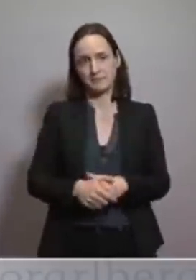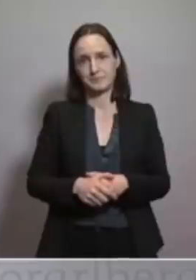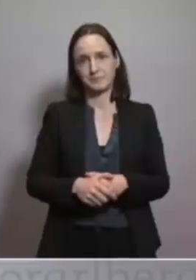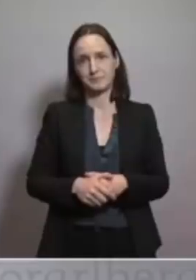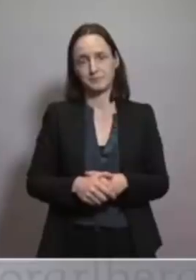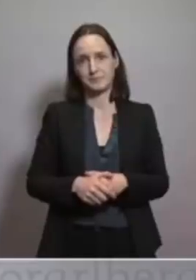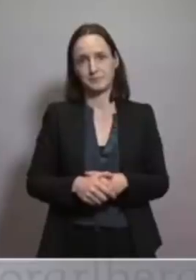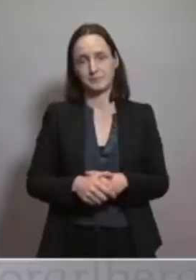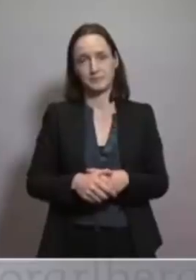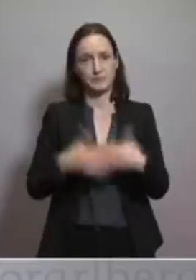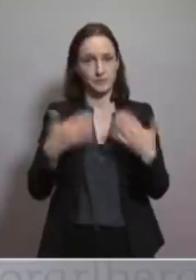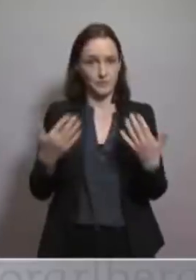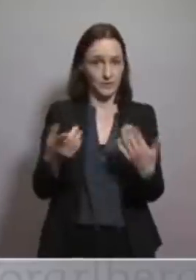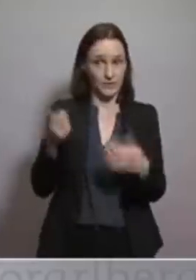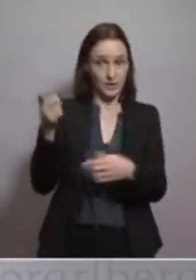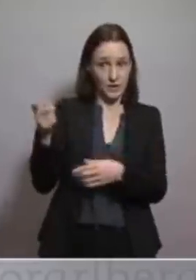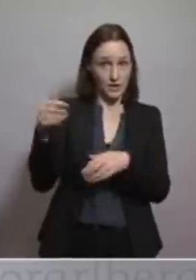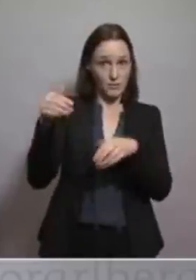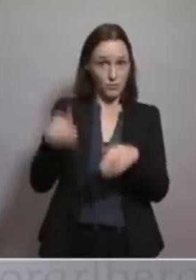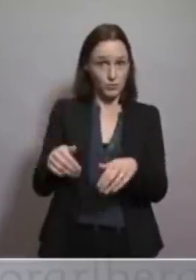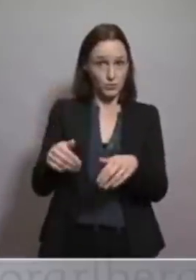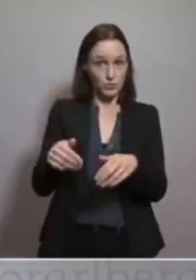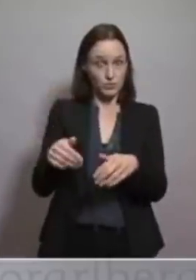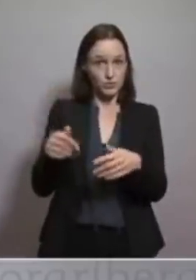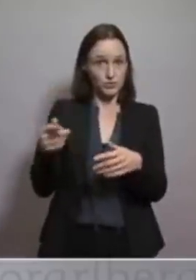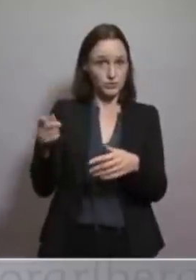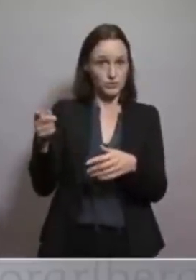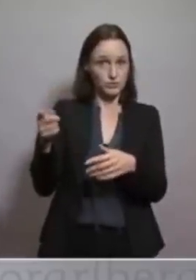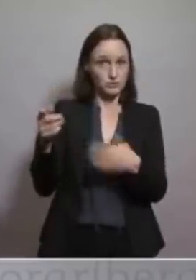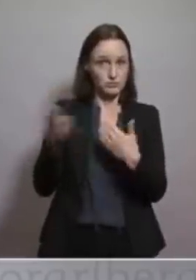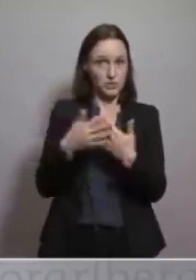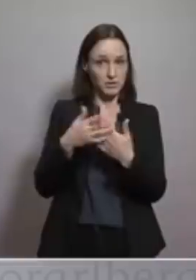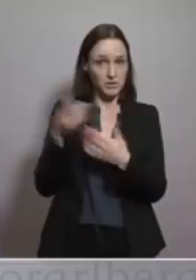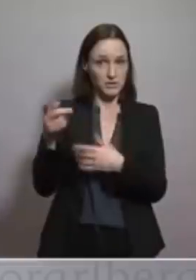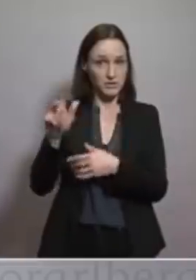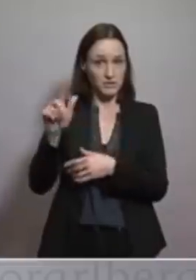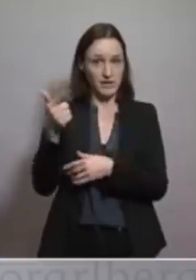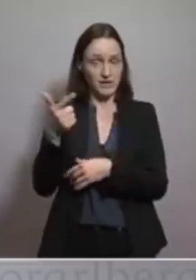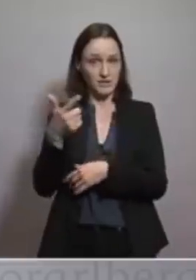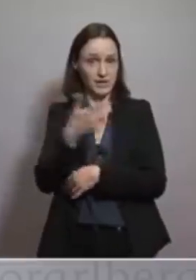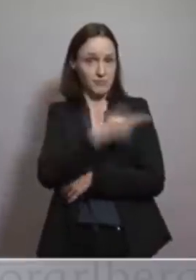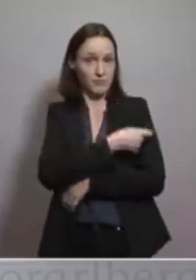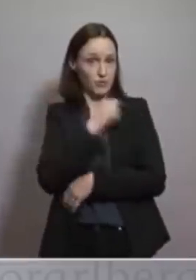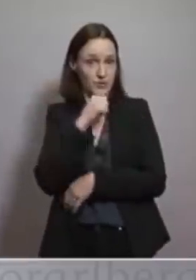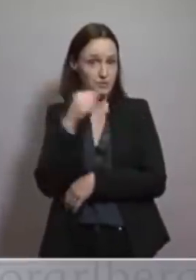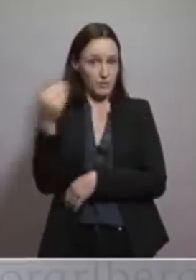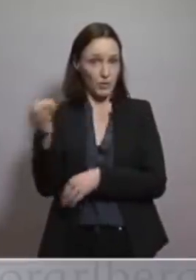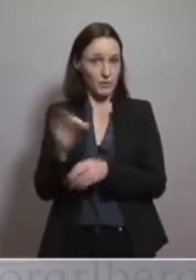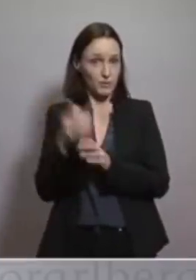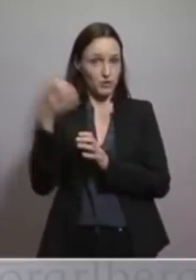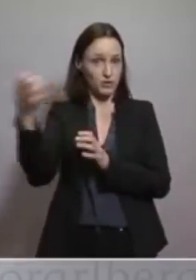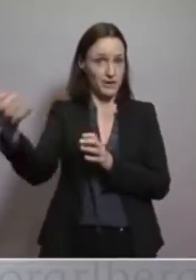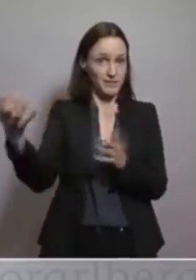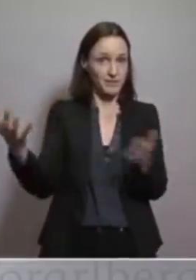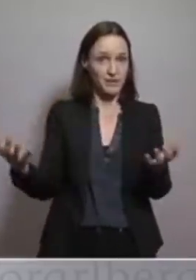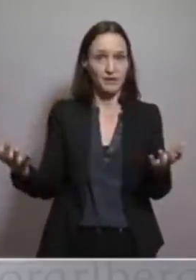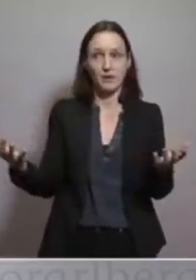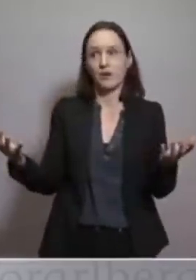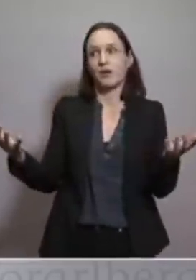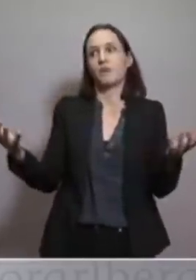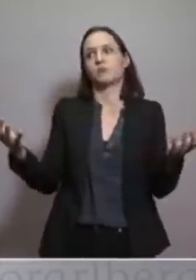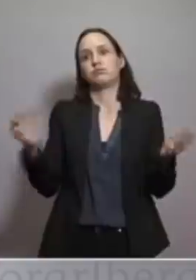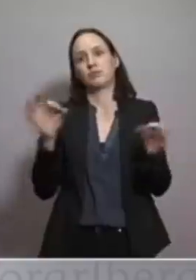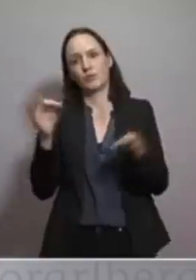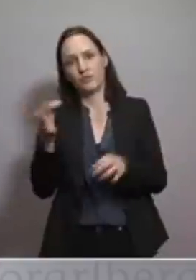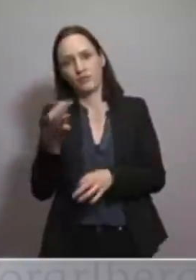Muss er jetzt damit rechnen, dass er die zweite Impfung nicht kriegt oder erst später oder wie schaut denn das Jetzt ist es natürlich schon passiert